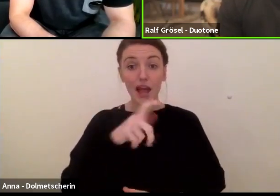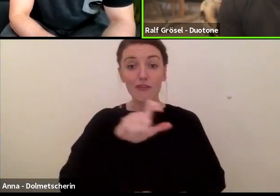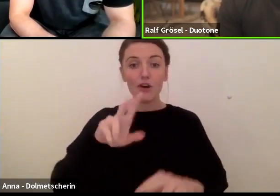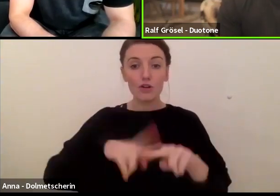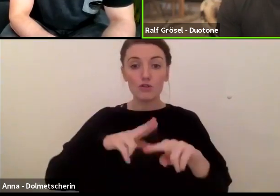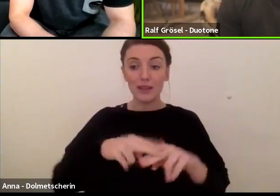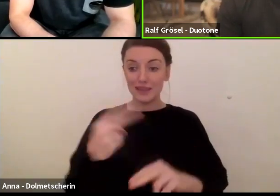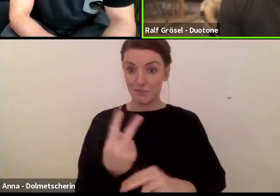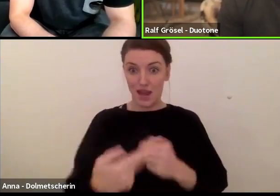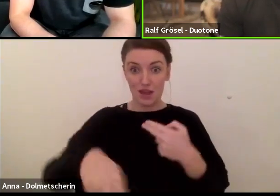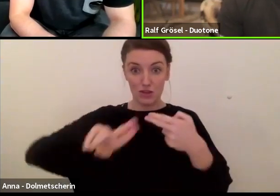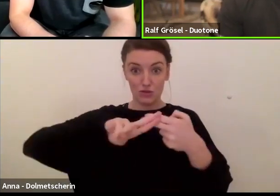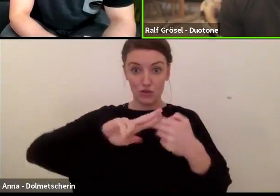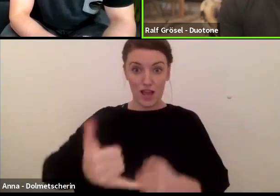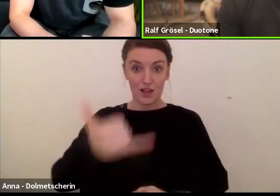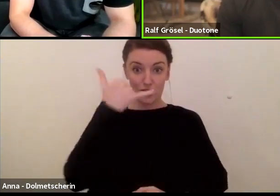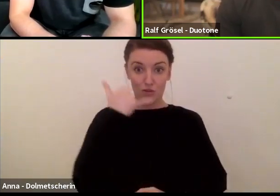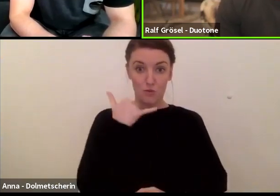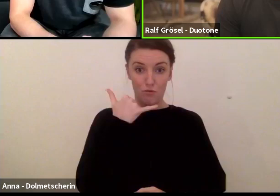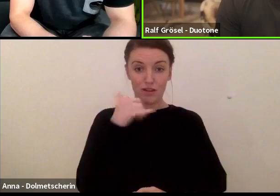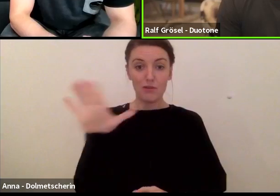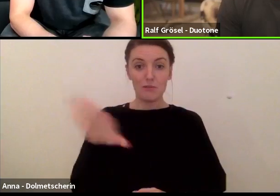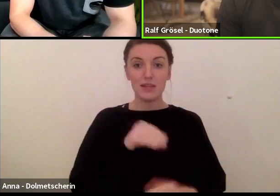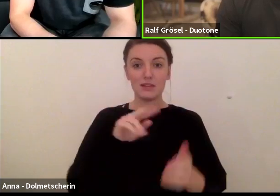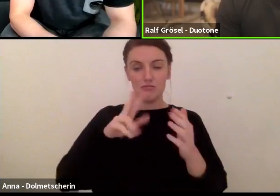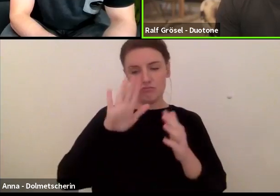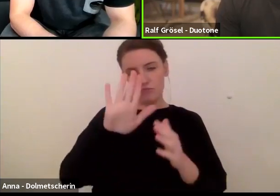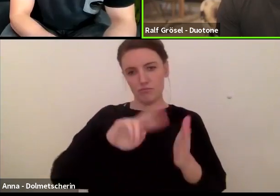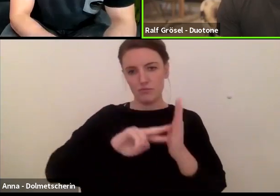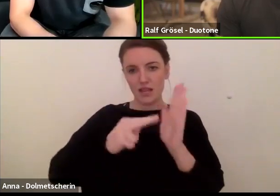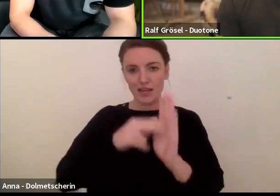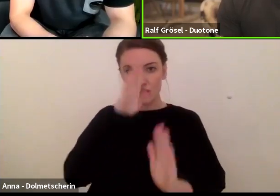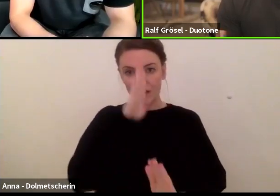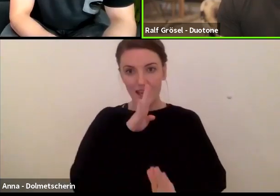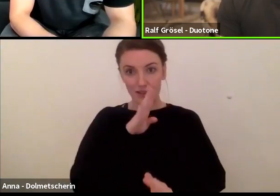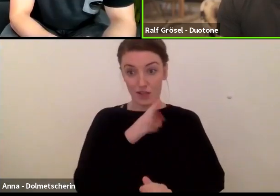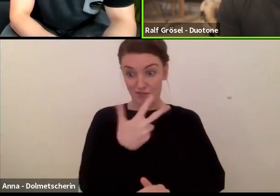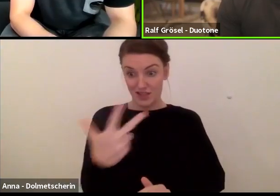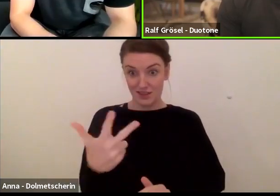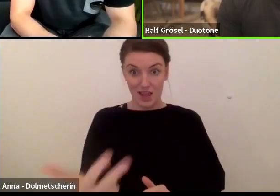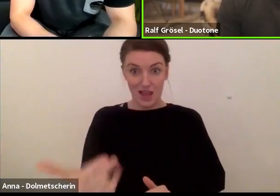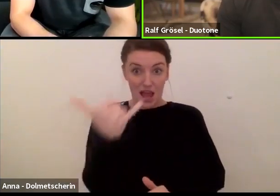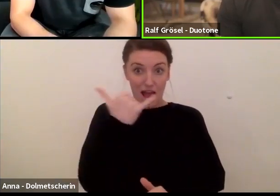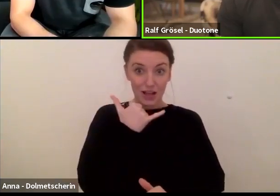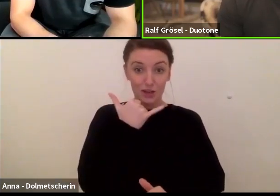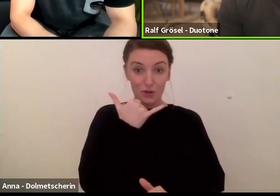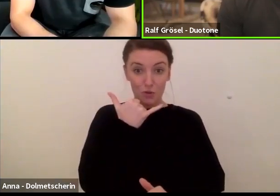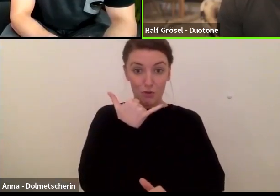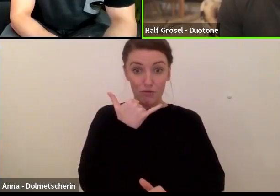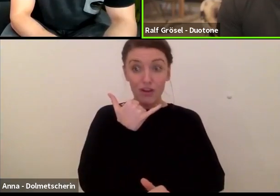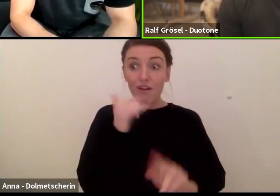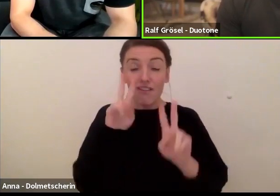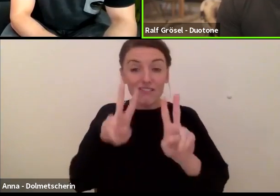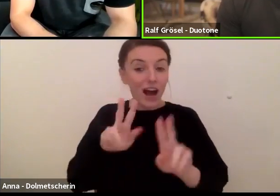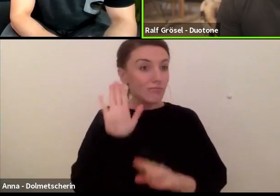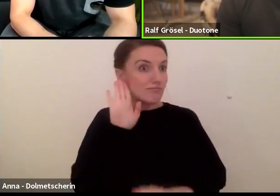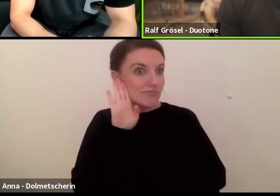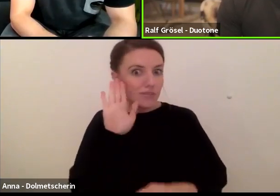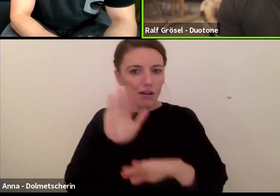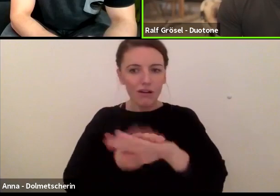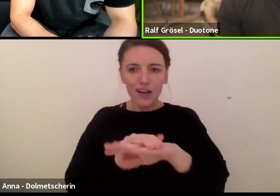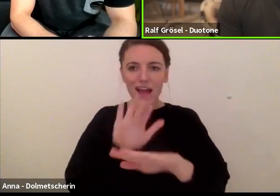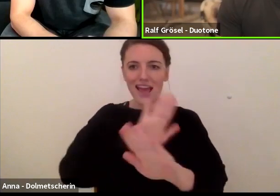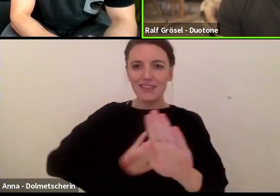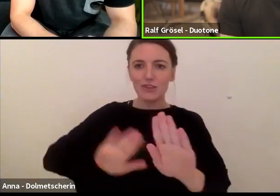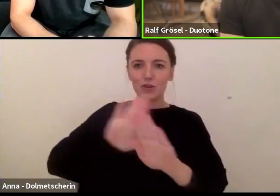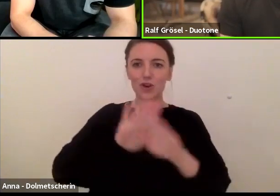beiden an, zusammen mit dem Nate, das ist der technische Direktor dort. Und du hast wirklich im Hintergrund gehört, wie die gefeiert haben, weil die